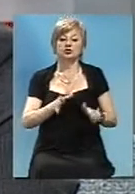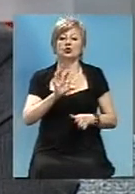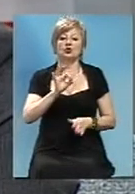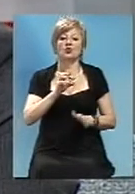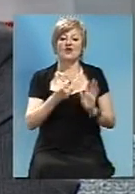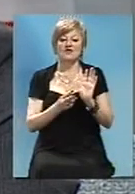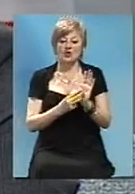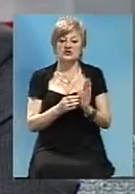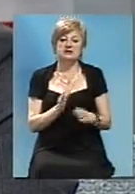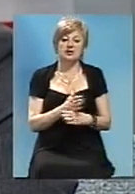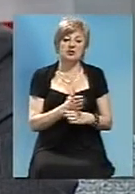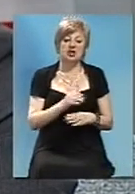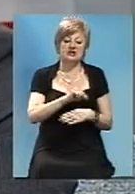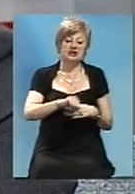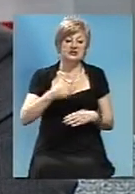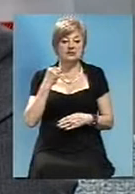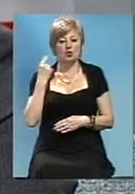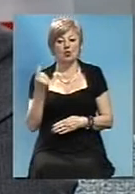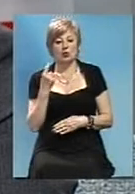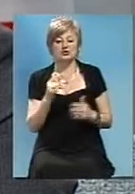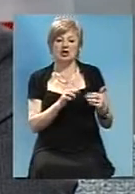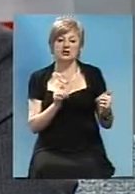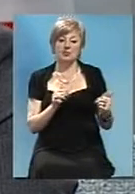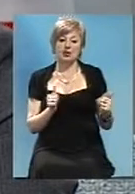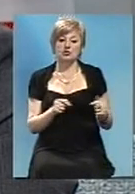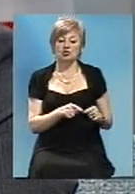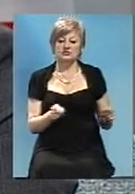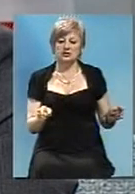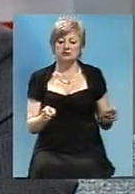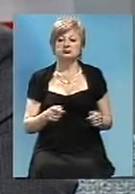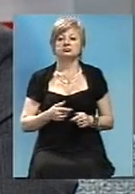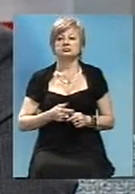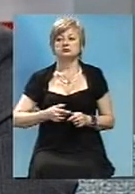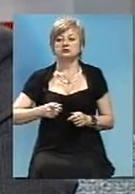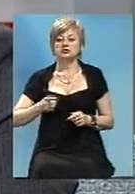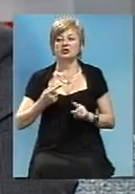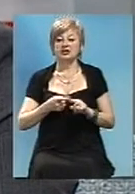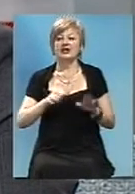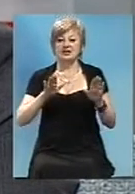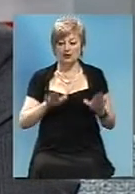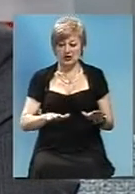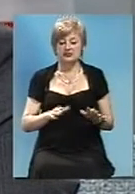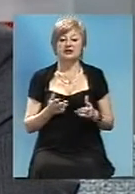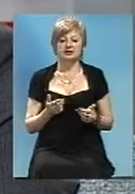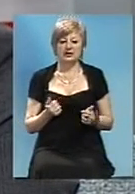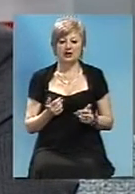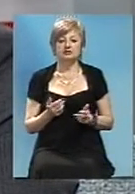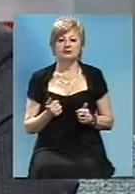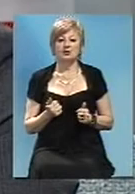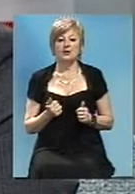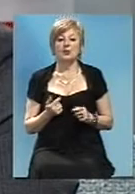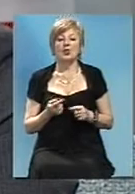між границей Запорожькій області і Днепропетровській області. Саме на ту делянку я перепробую. Так, на цей